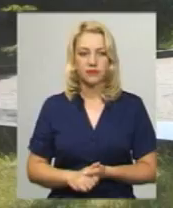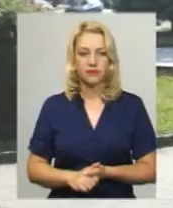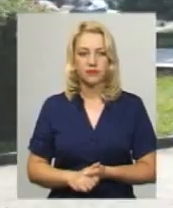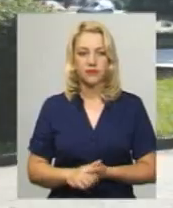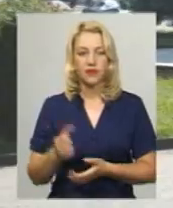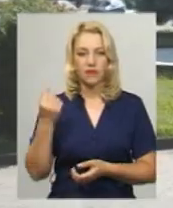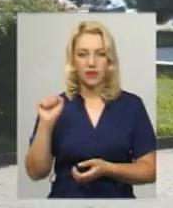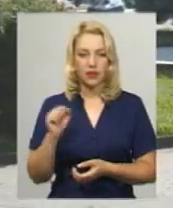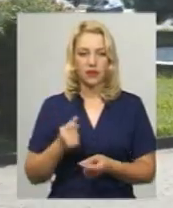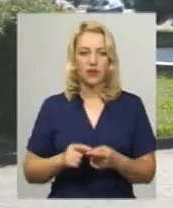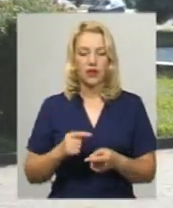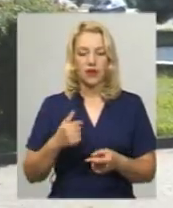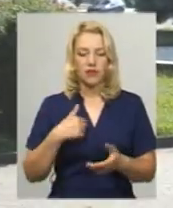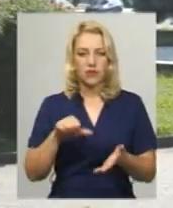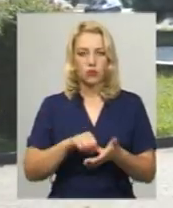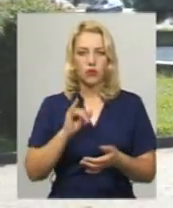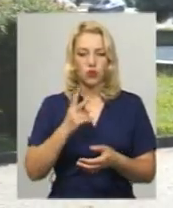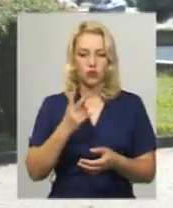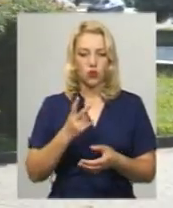виграв. Виступав в двох категоріях,